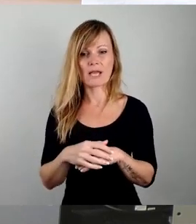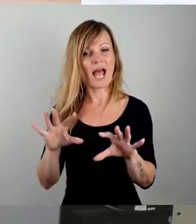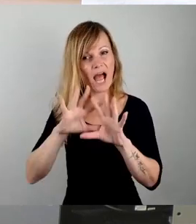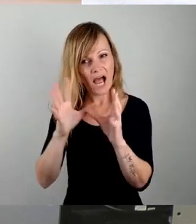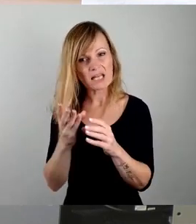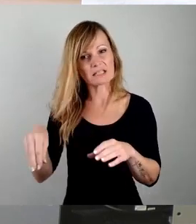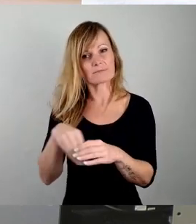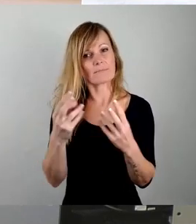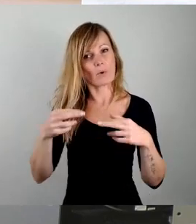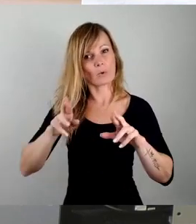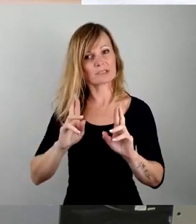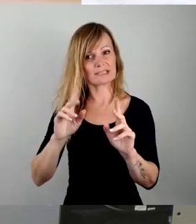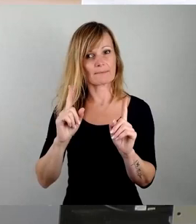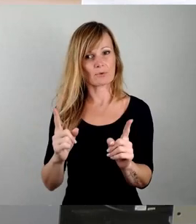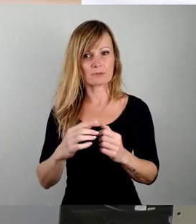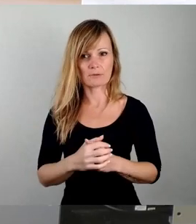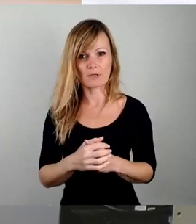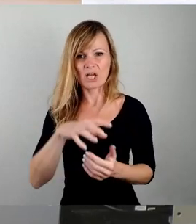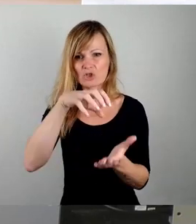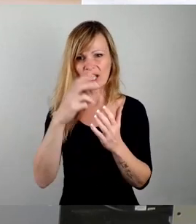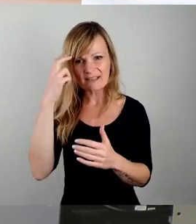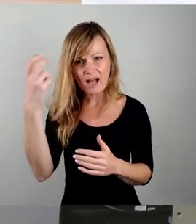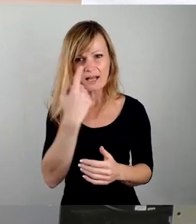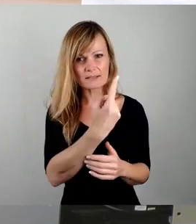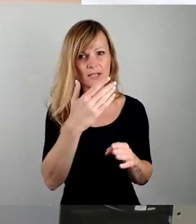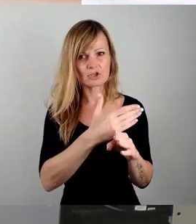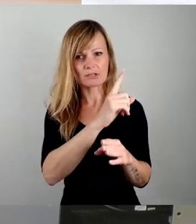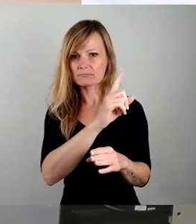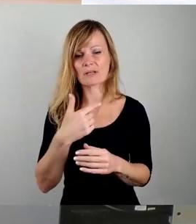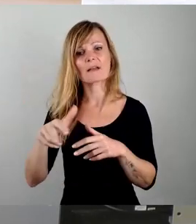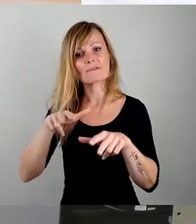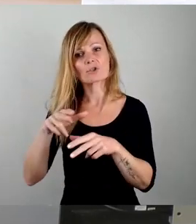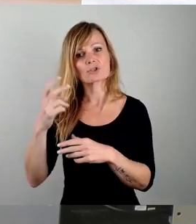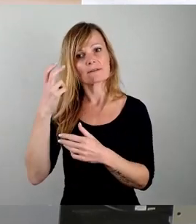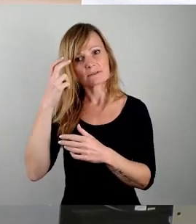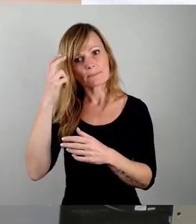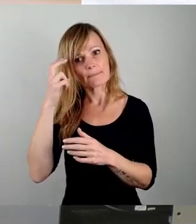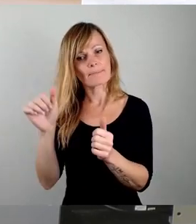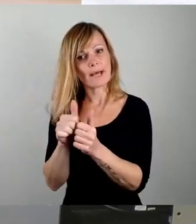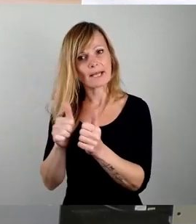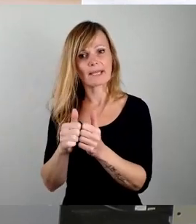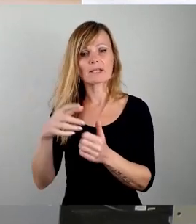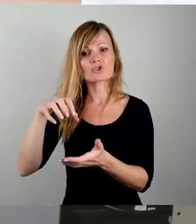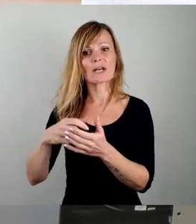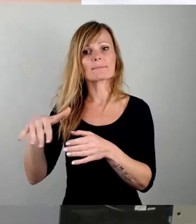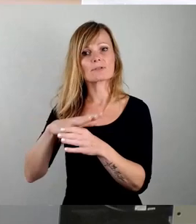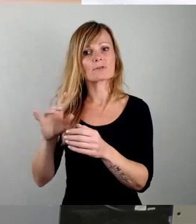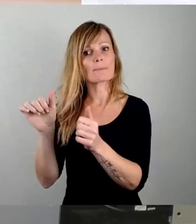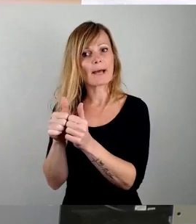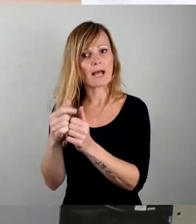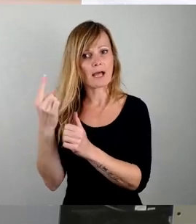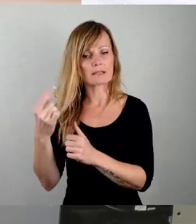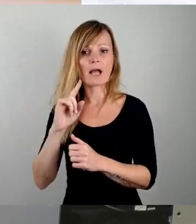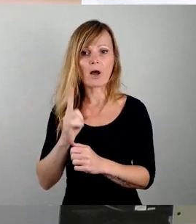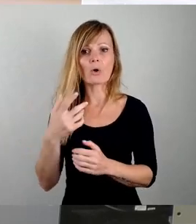dass entschieden wird nicht von irgendwem, vom Stadtrat, sondern von den Ortschaftsräten, von den Stadtbezirksbeiräten und letzten Endes dann vom